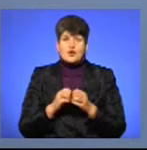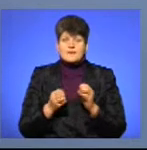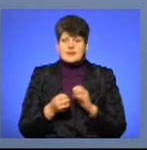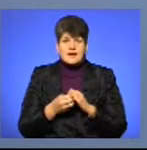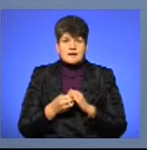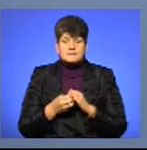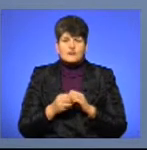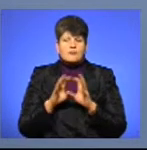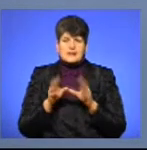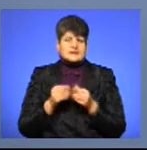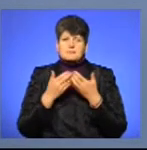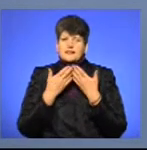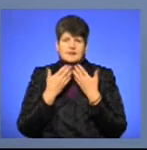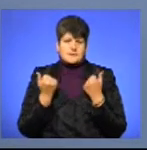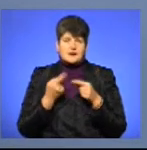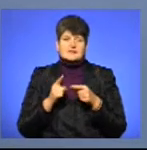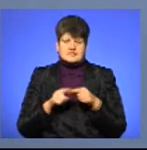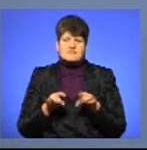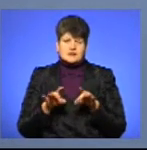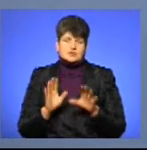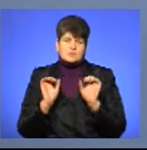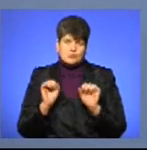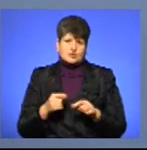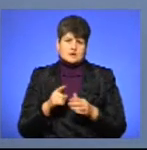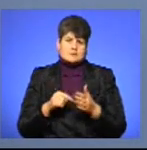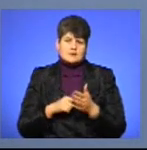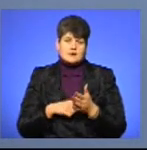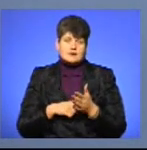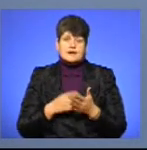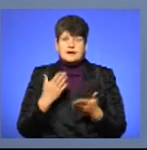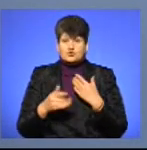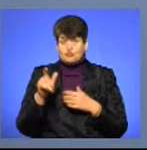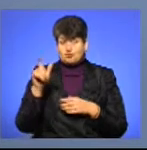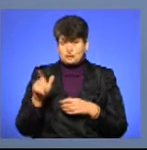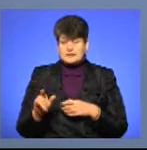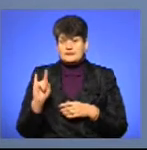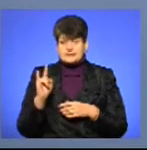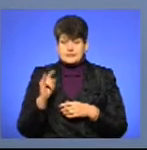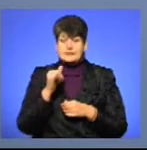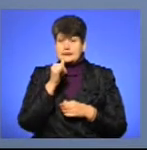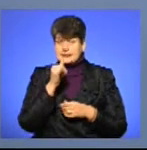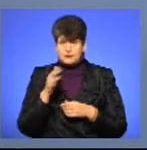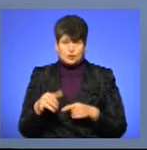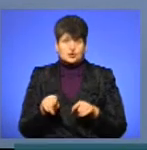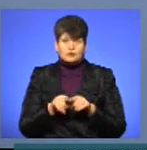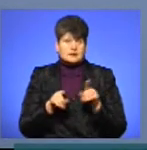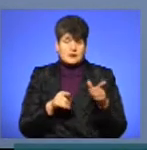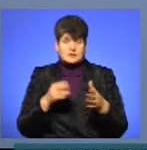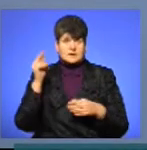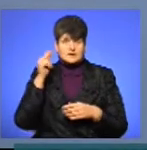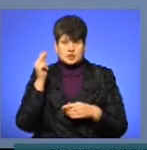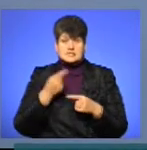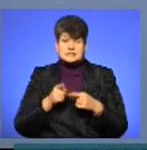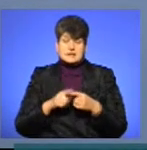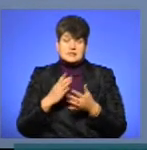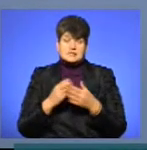в принципі, немає. Це вирішується, це питання. Якщо людина, дитина не може отак навчатися, то є